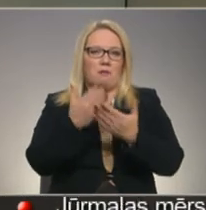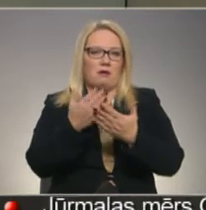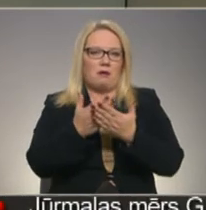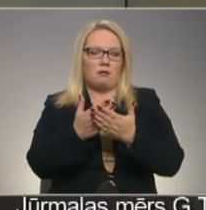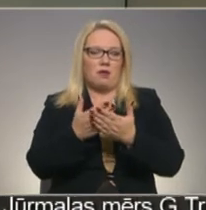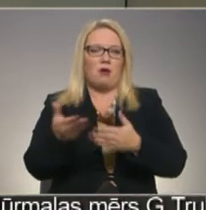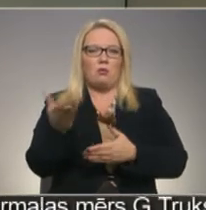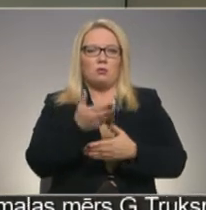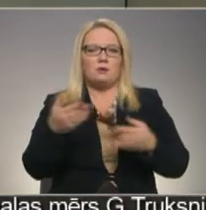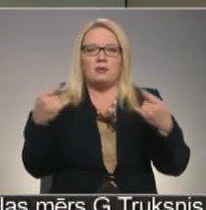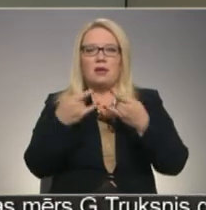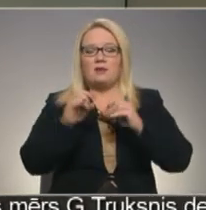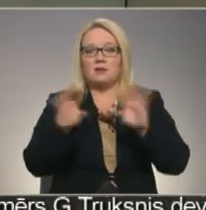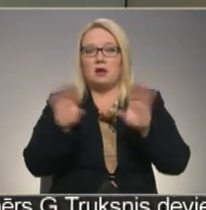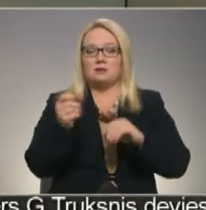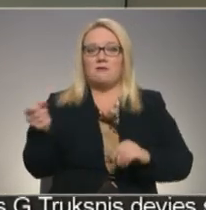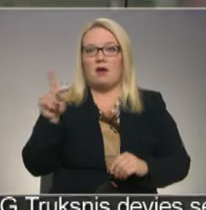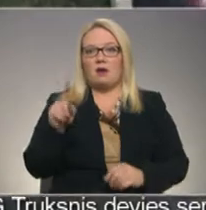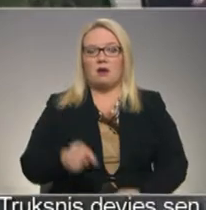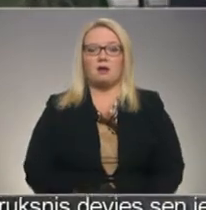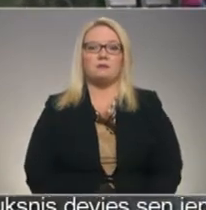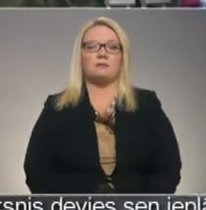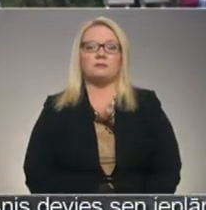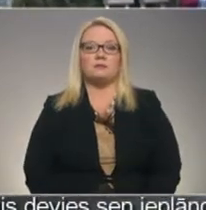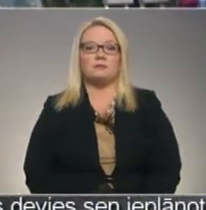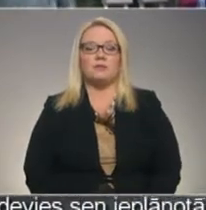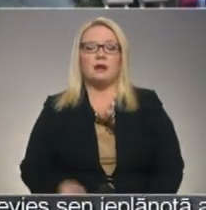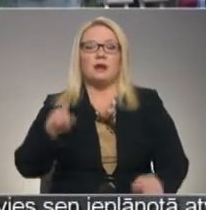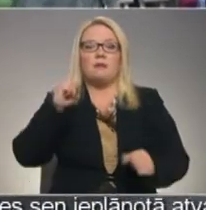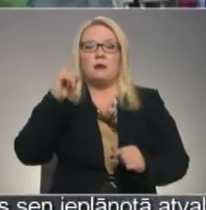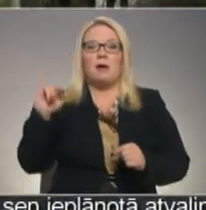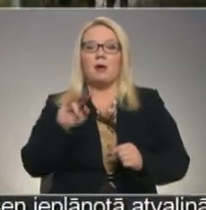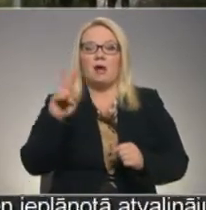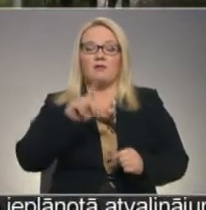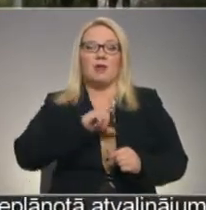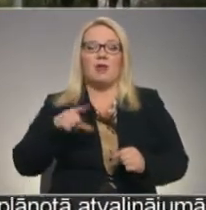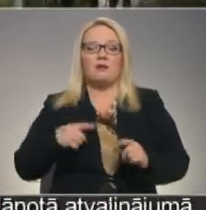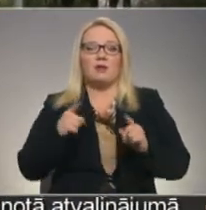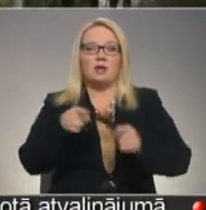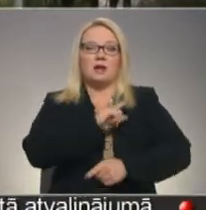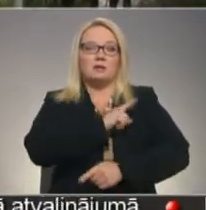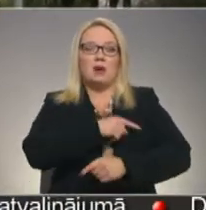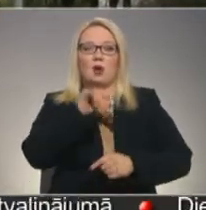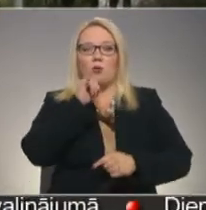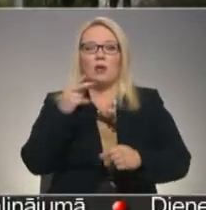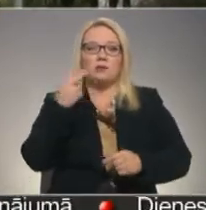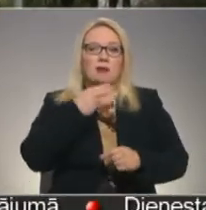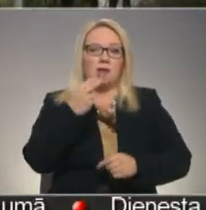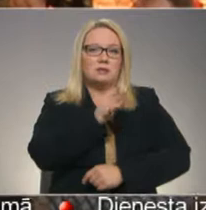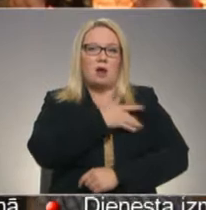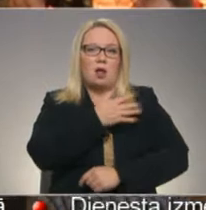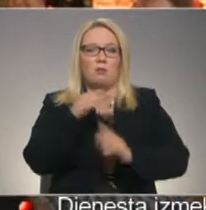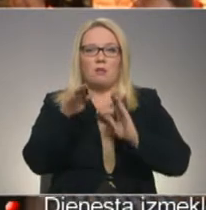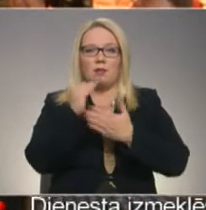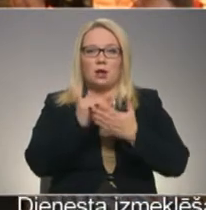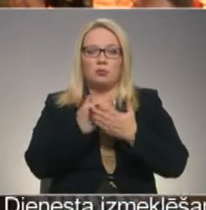un kur Zemselvīzijas kolēģis tāstu vairāk. 1. janvārī Latvijā stājies spēka ūdens saimniecības pakalpojuma